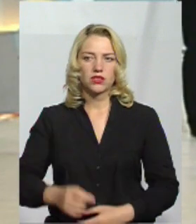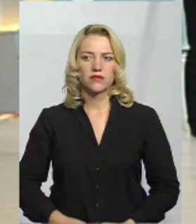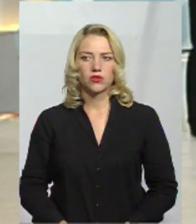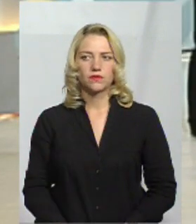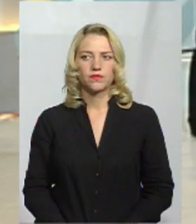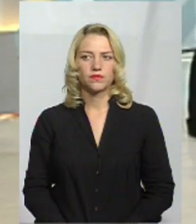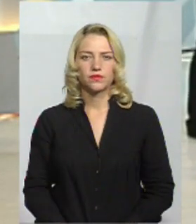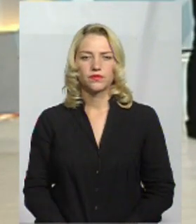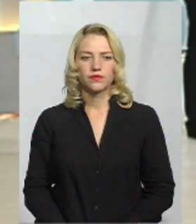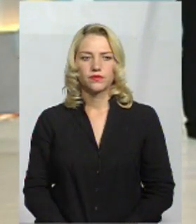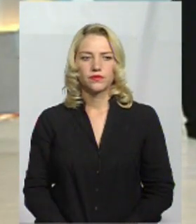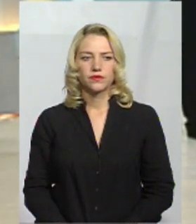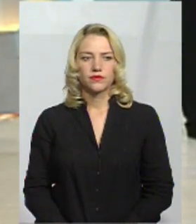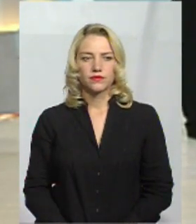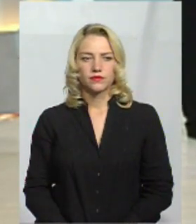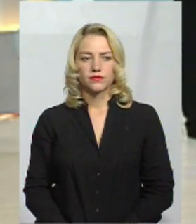господарство.